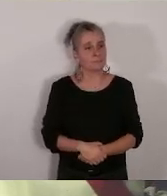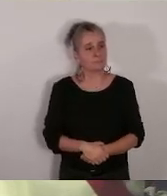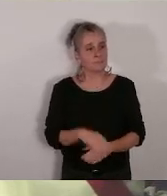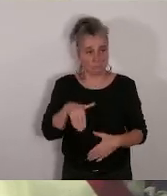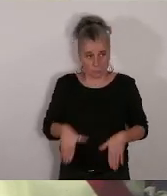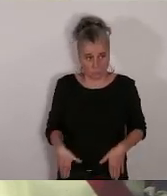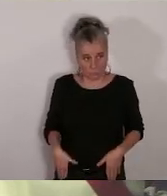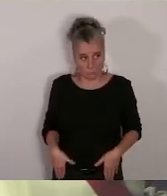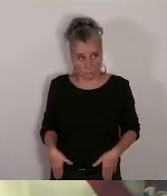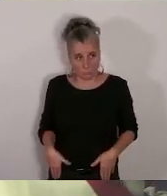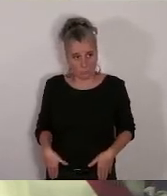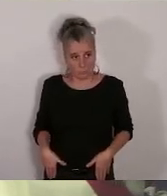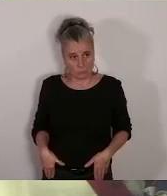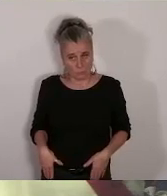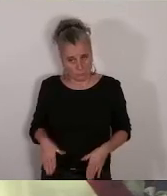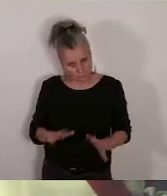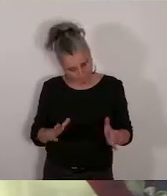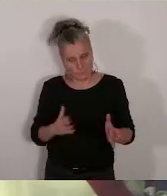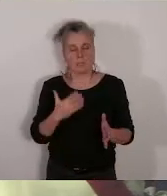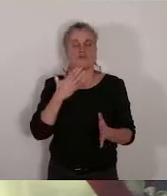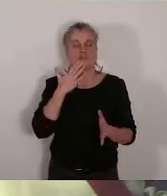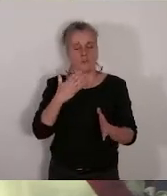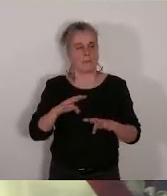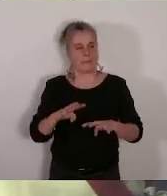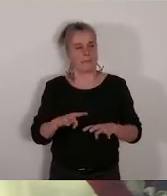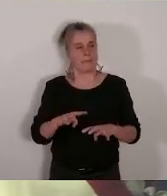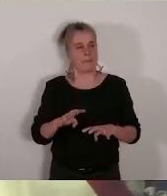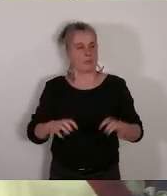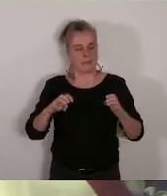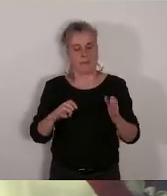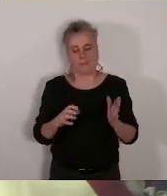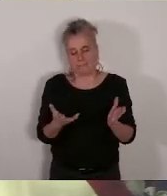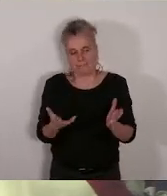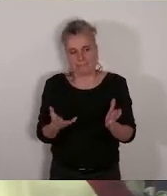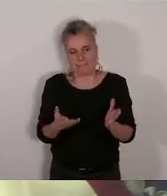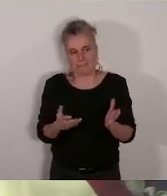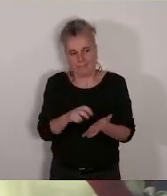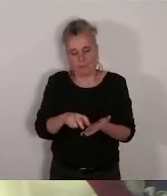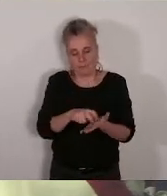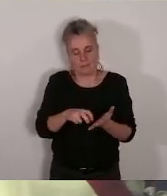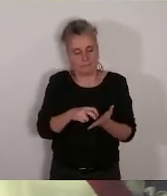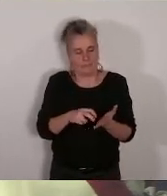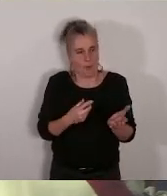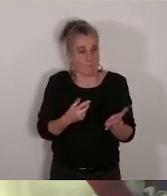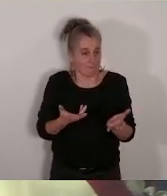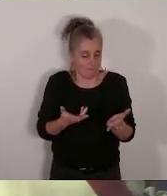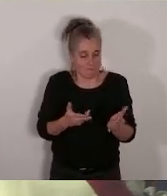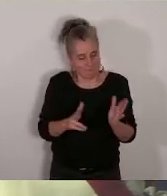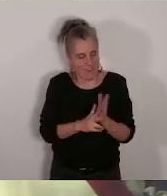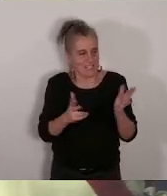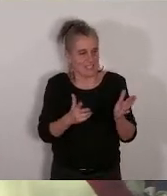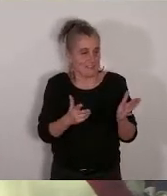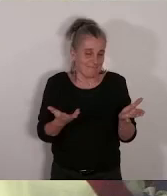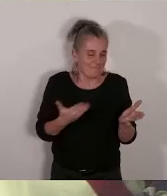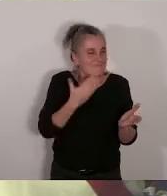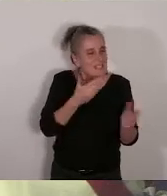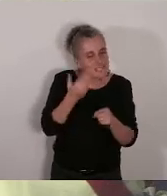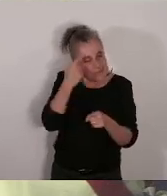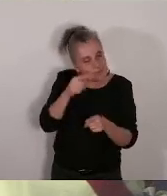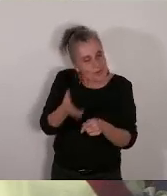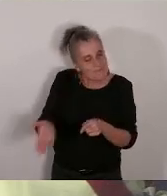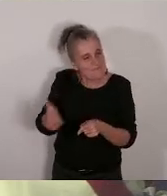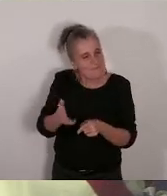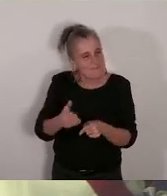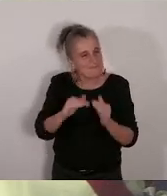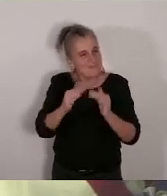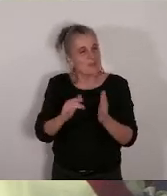des abstentions je vous remercie pour la maison pour tous bon part et à l'issue de cette séance je lève la séance je